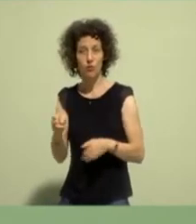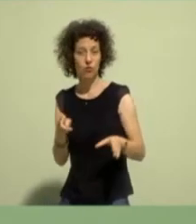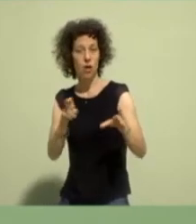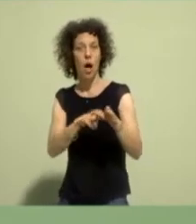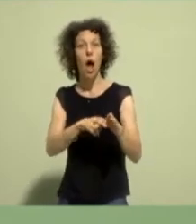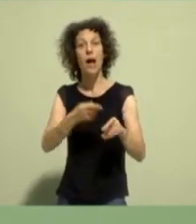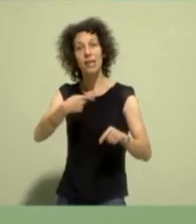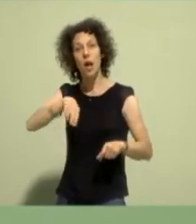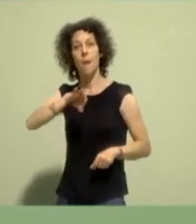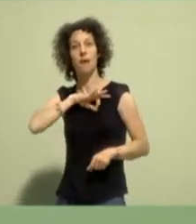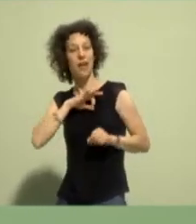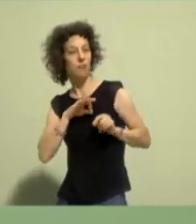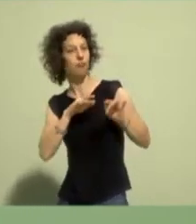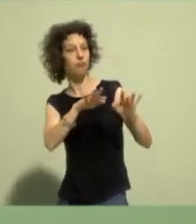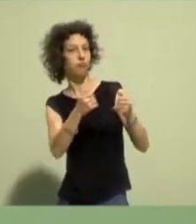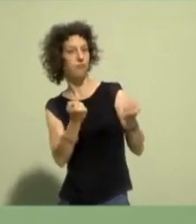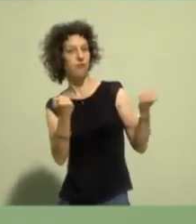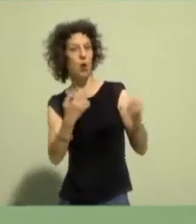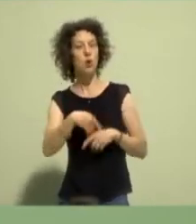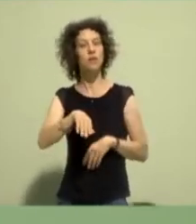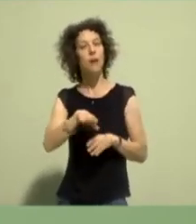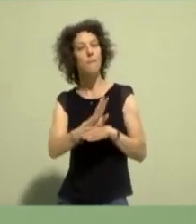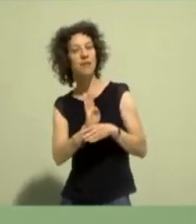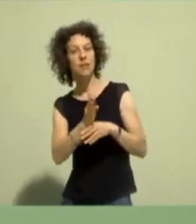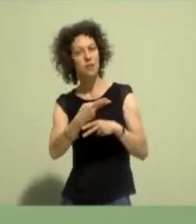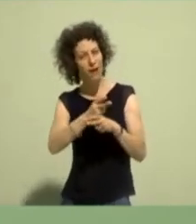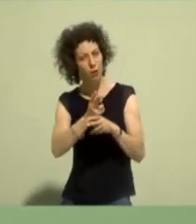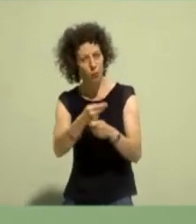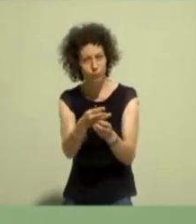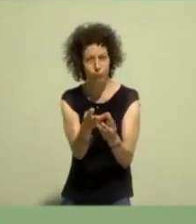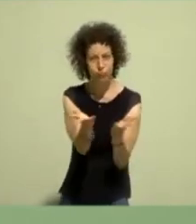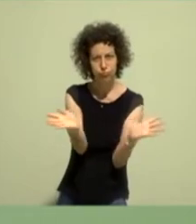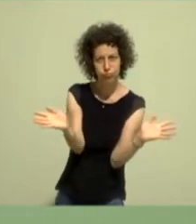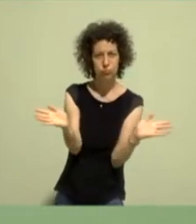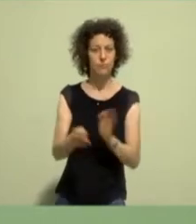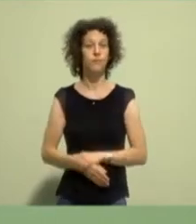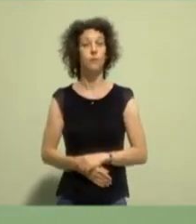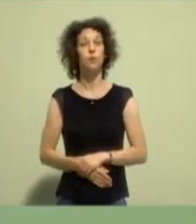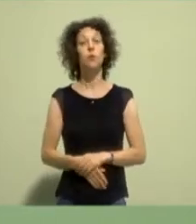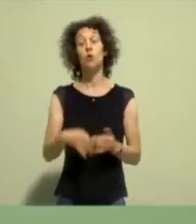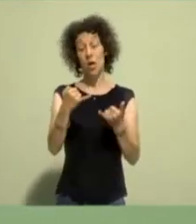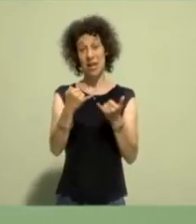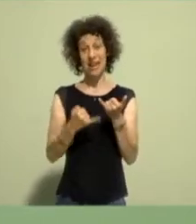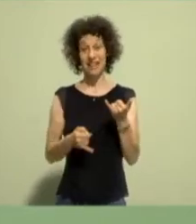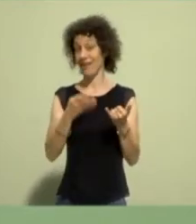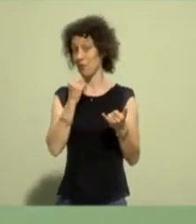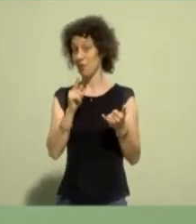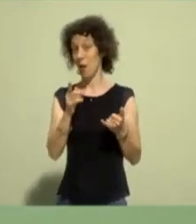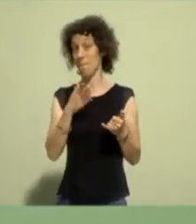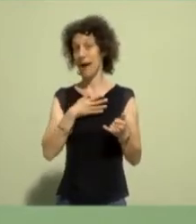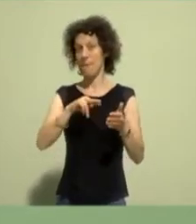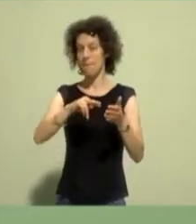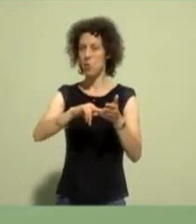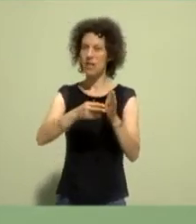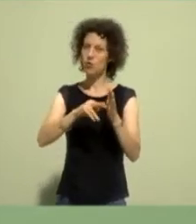Partei wirken zu können und unser Businesswerk noch breiter aufstellen. Zum Schluss möchte ich noch auf eines meiner politischen